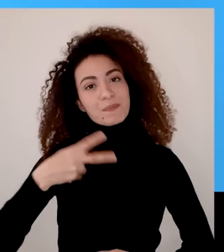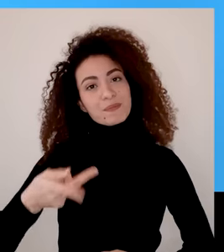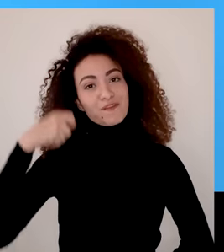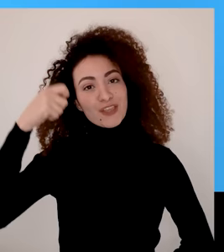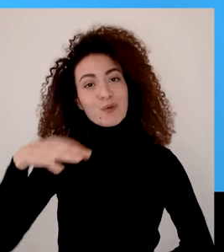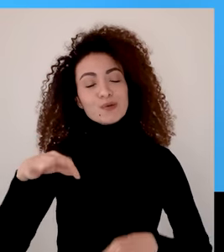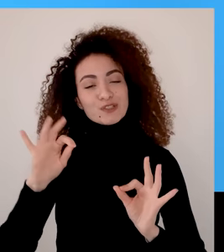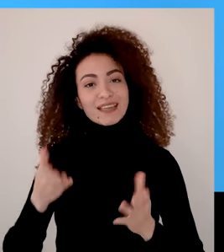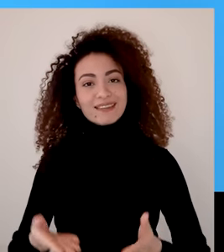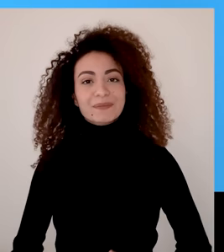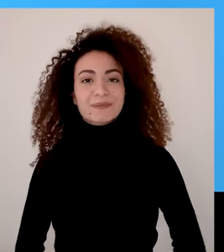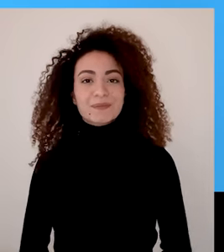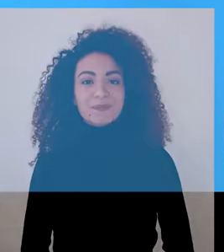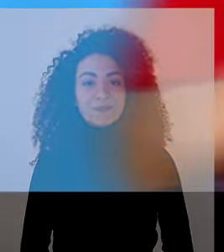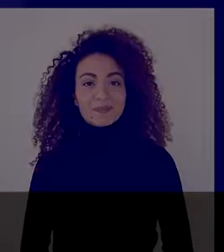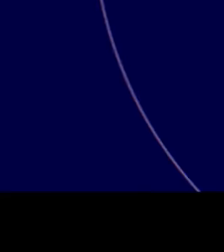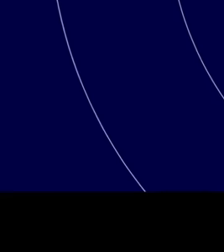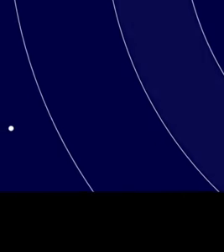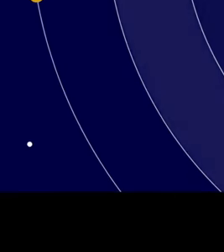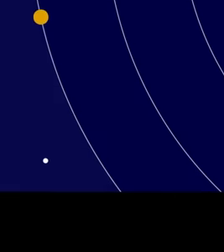ننتقل إذن للفقرة التالية